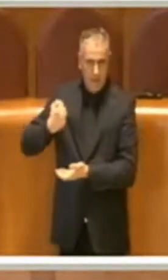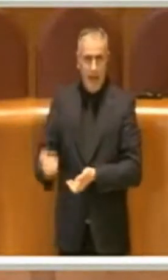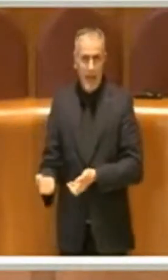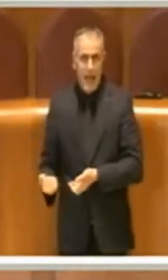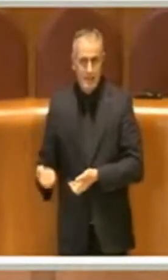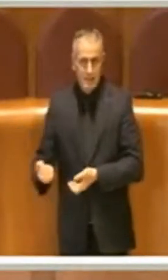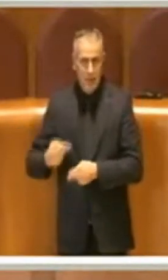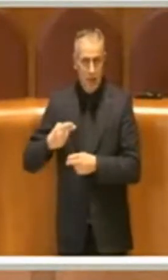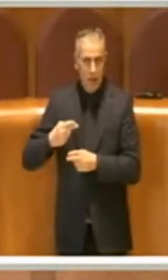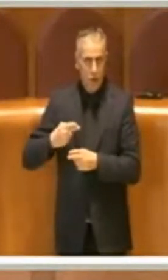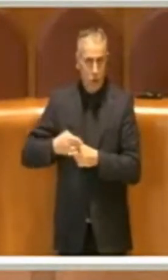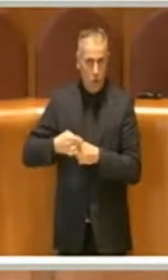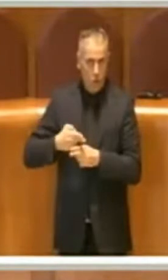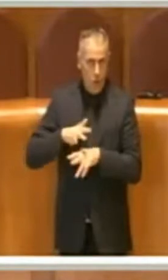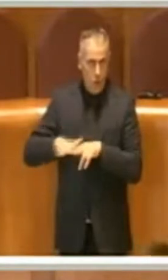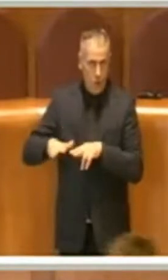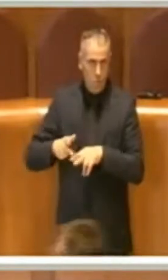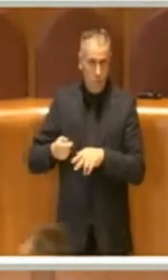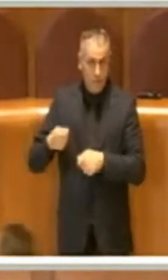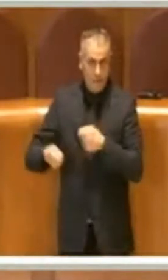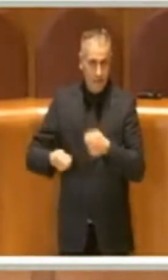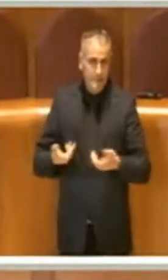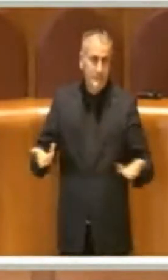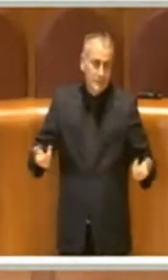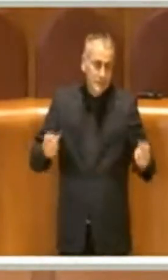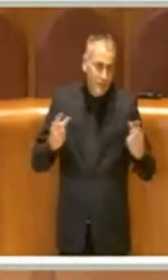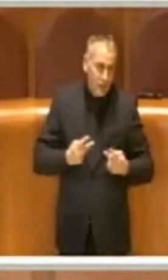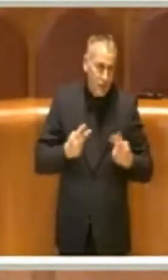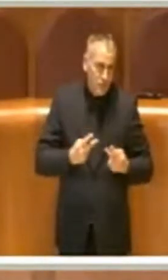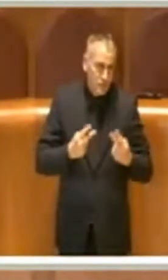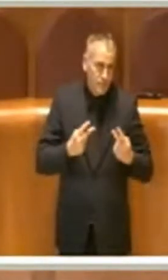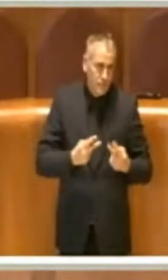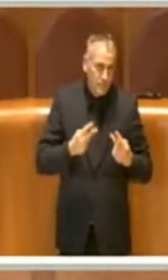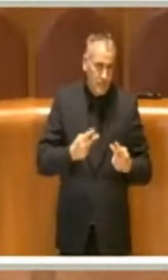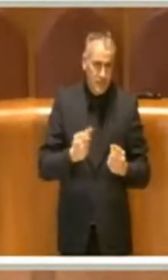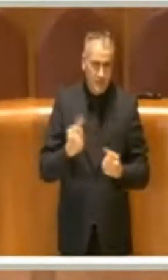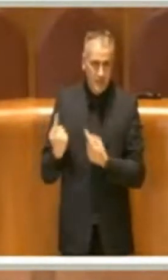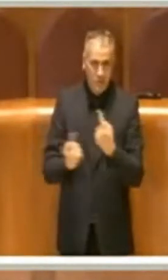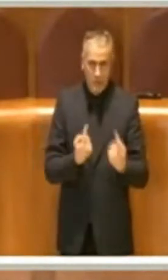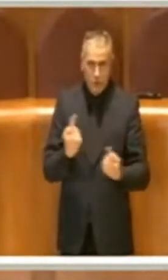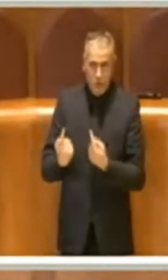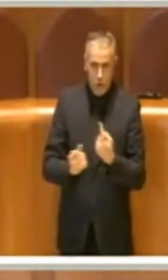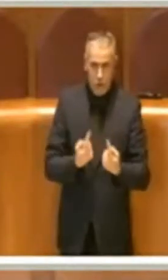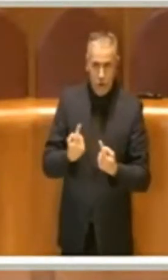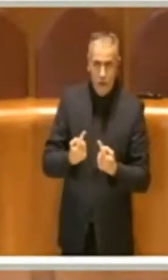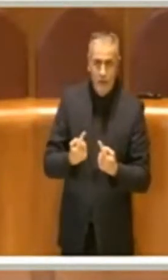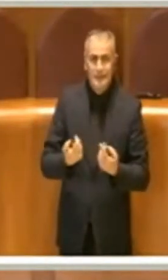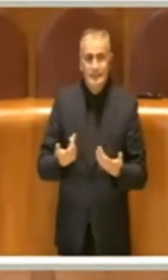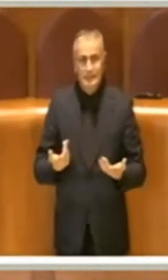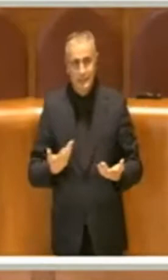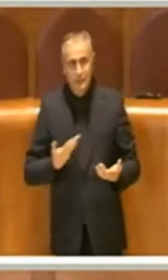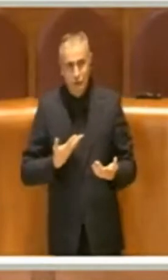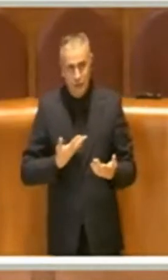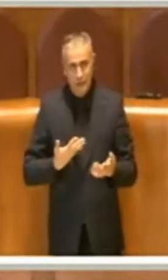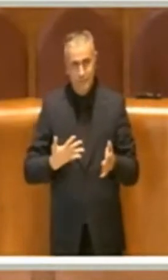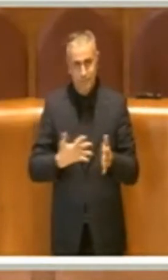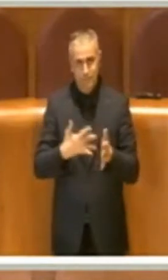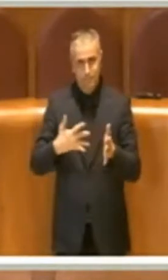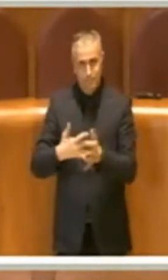esecuzione per motivi di sicurezza a queste situazioni, però poi effettivamente le situazioni